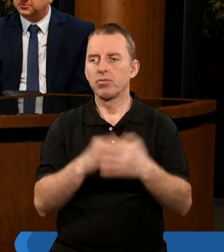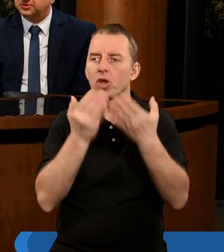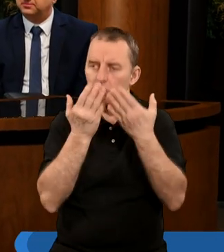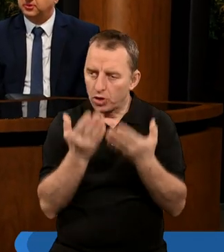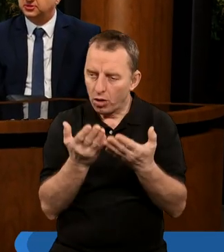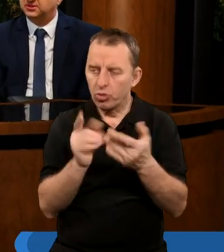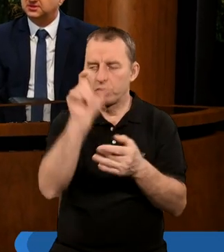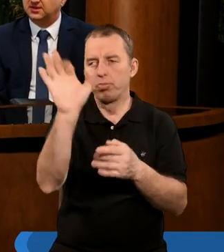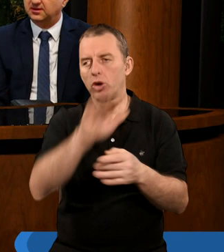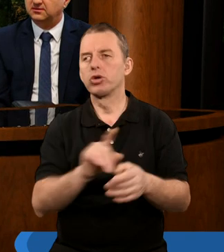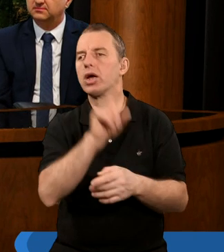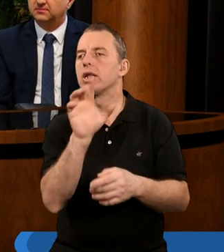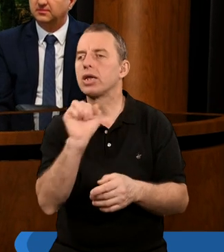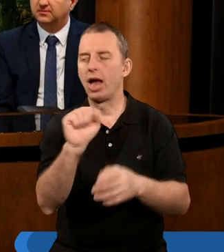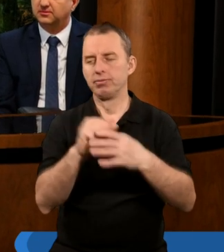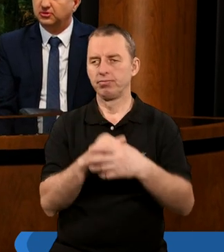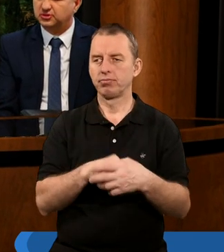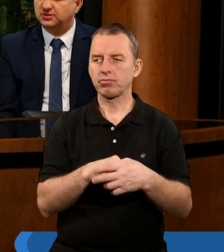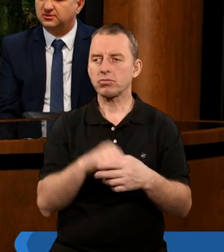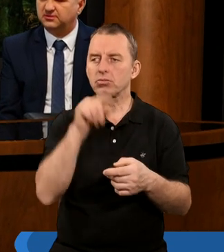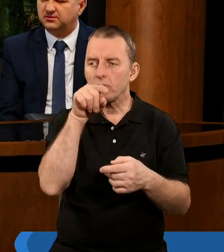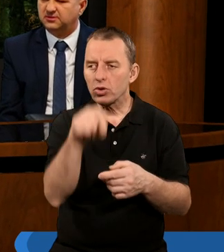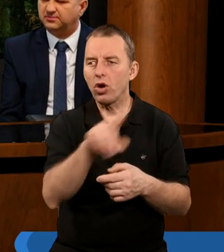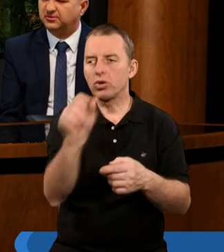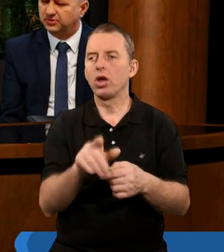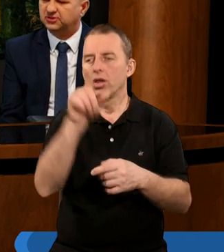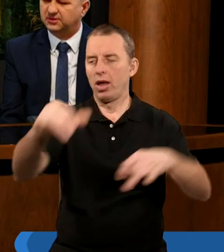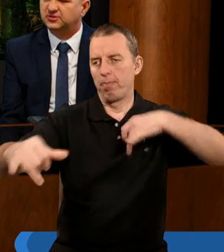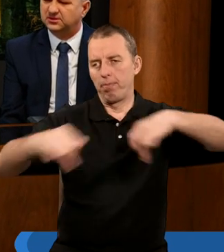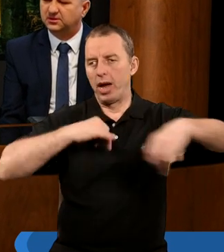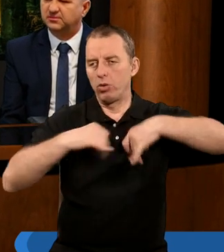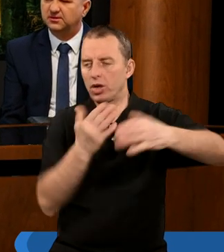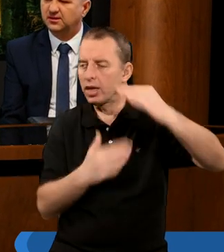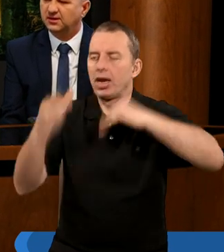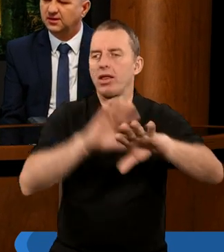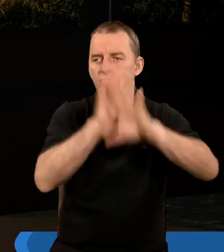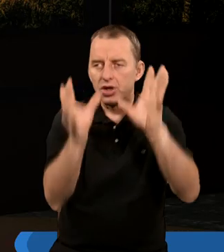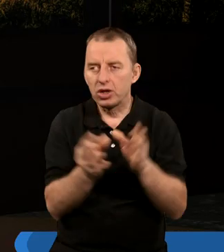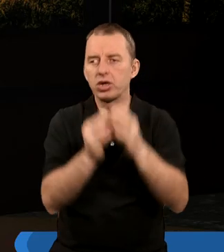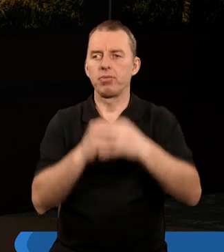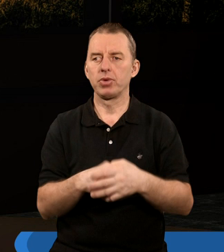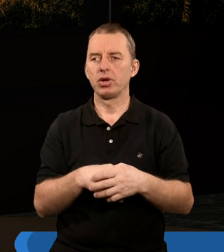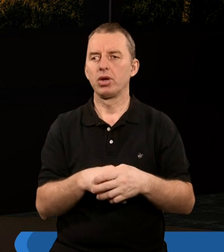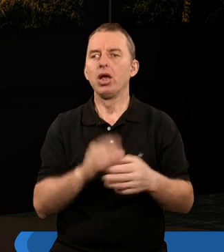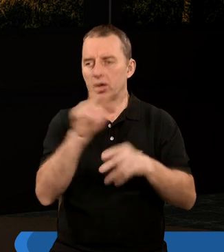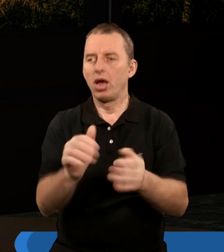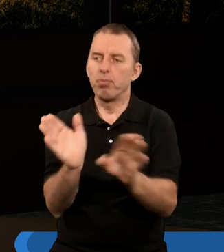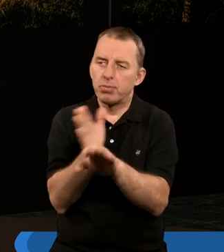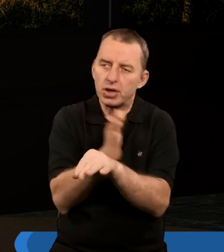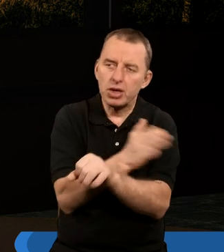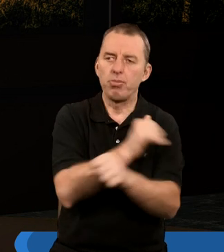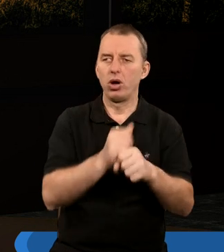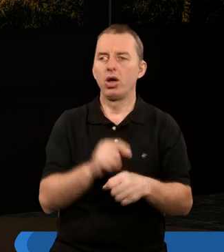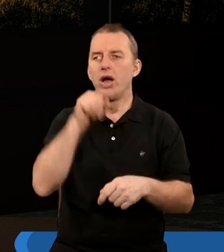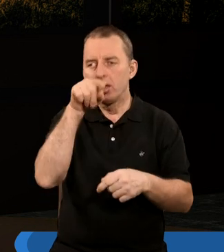Dziękujemy Ci Boże za to, że Ty panujesz nad wszystkim. Za to, że mimo